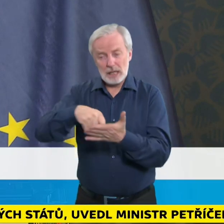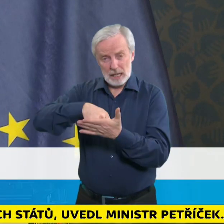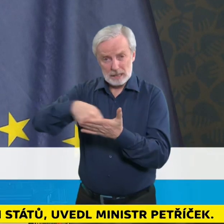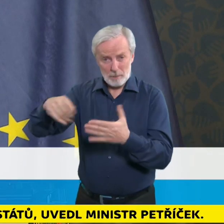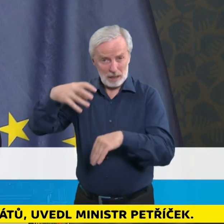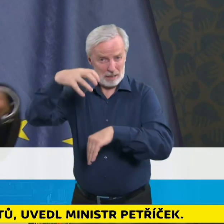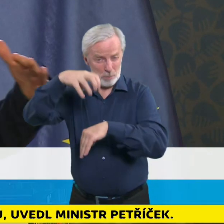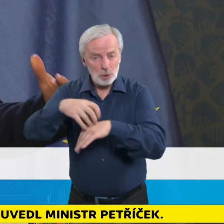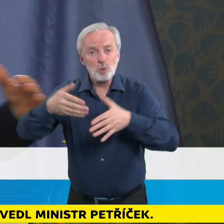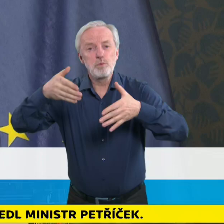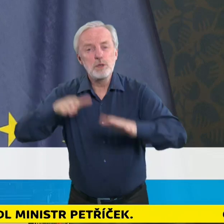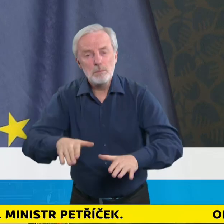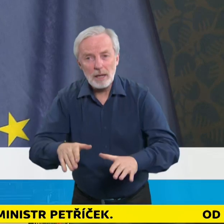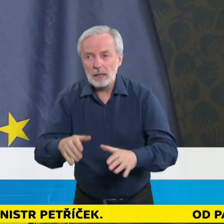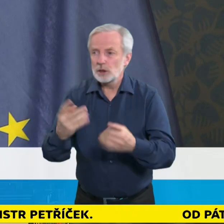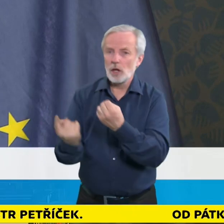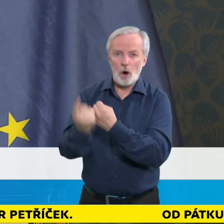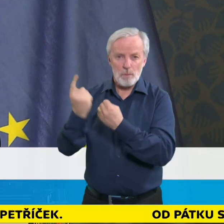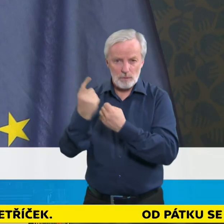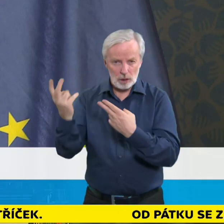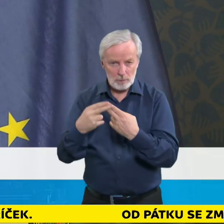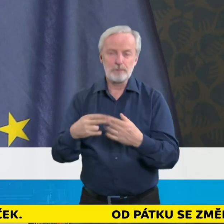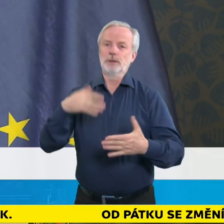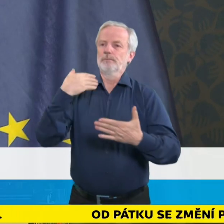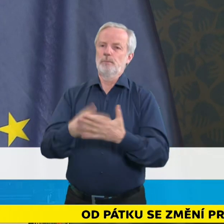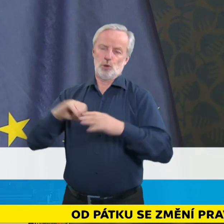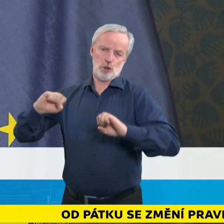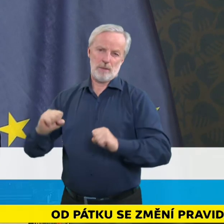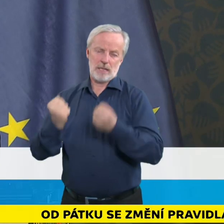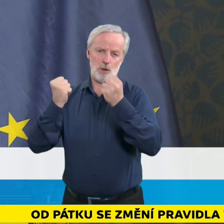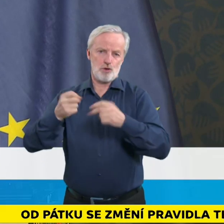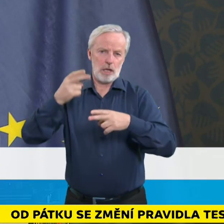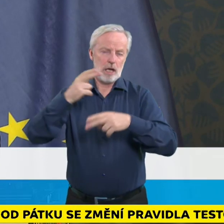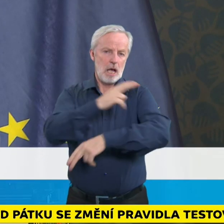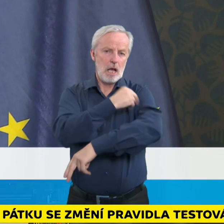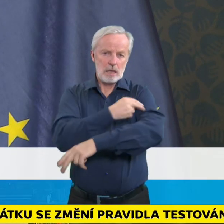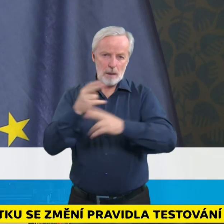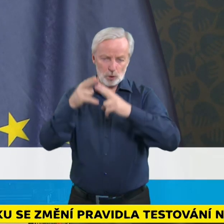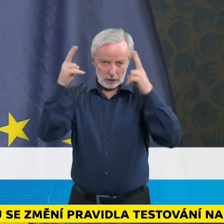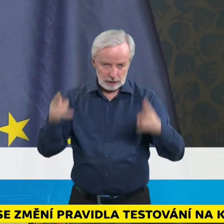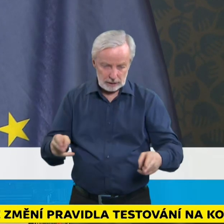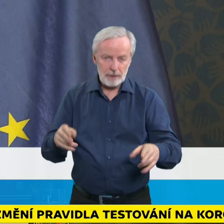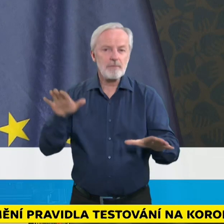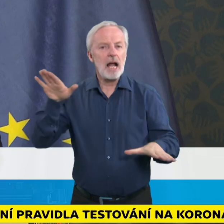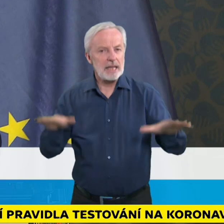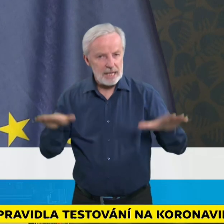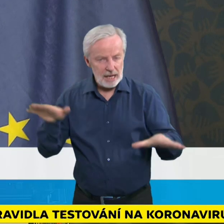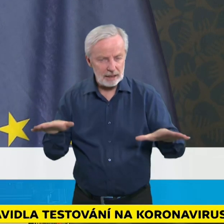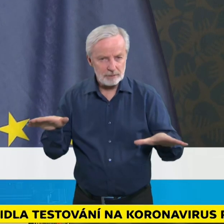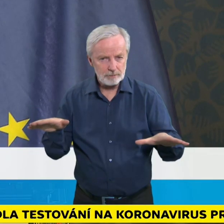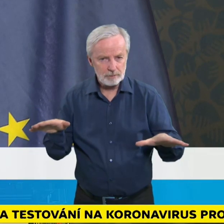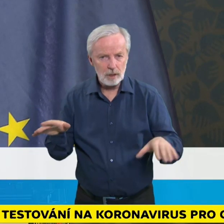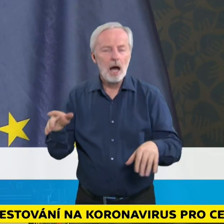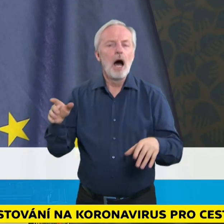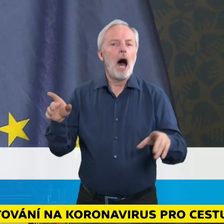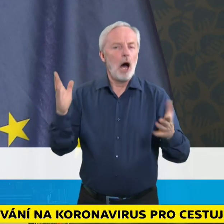reagovat. To bylo v době, kdy ta nemocnice vznikala a tak, jak říkal pan náměstek Černý, který byl u jejího vzniku na tiskové